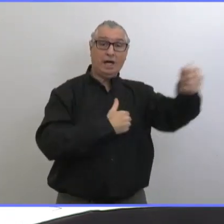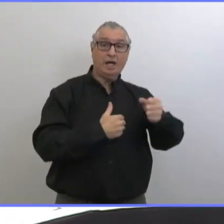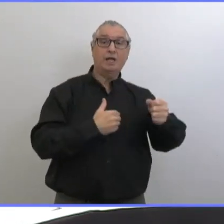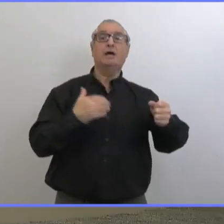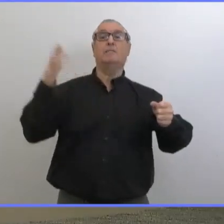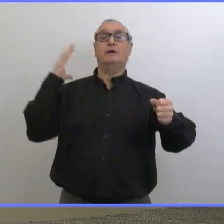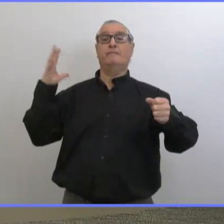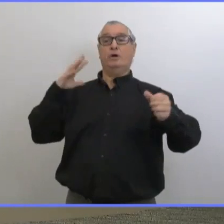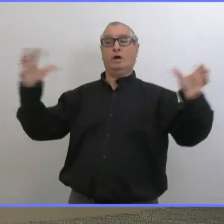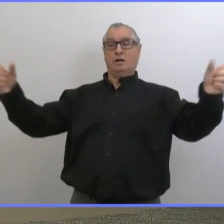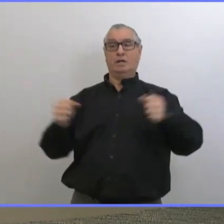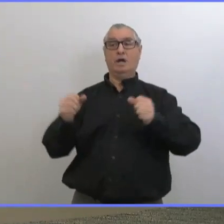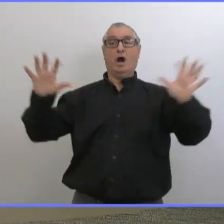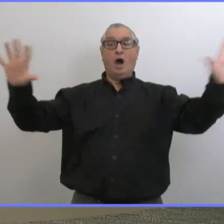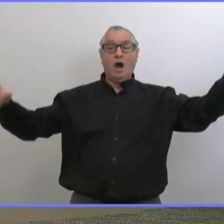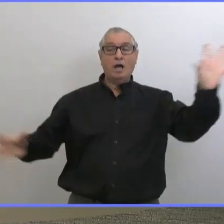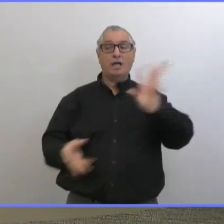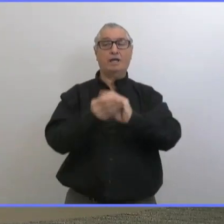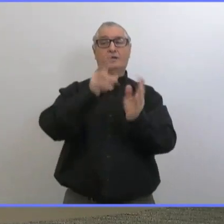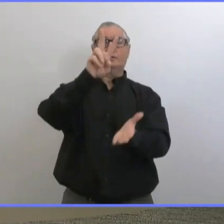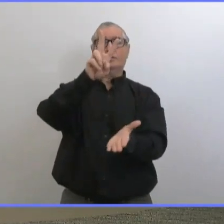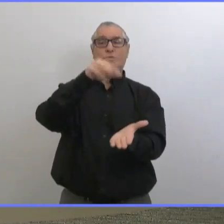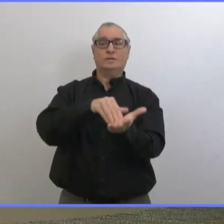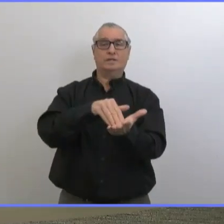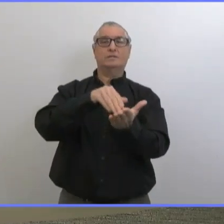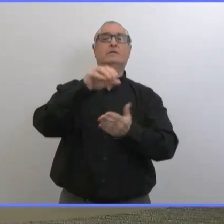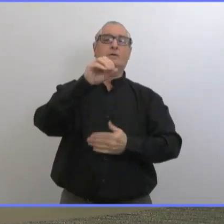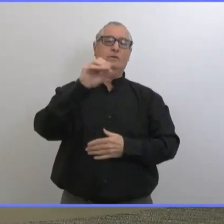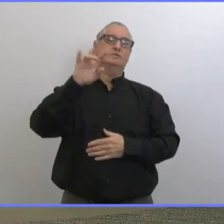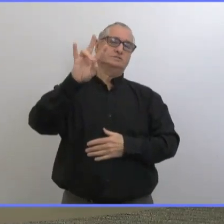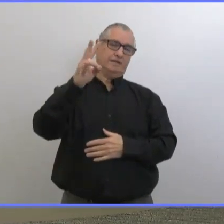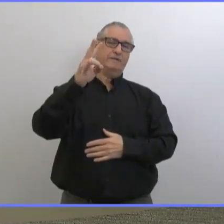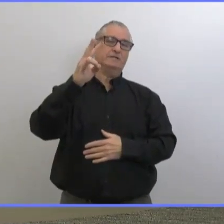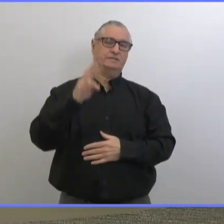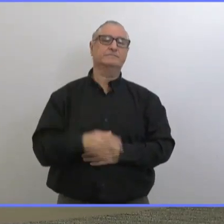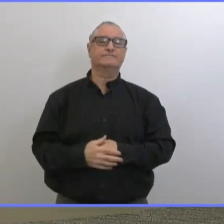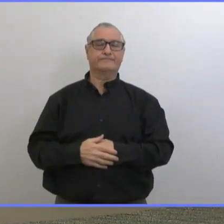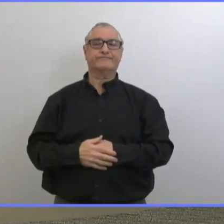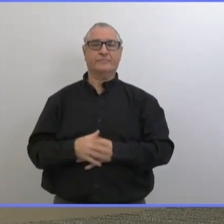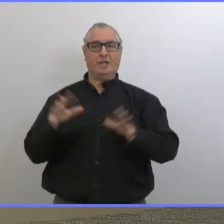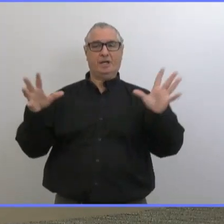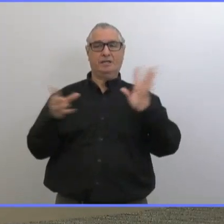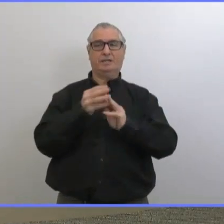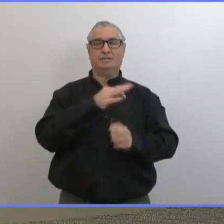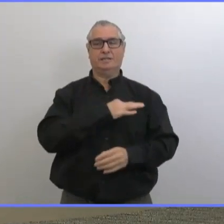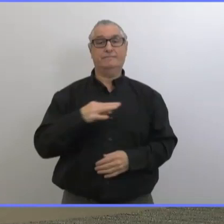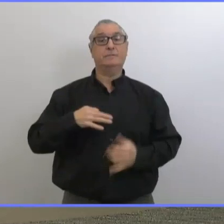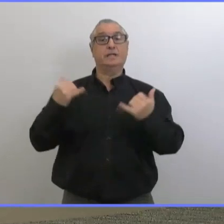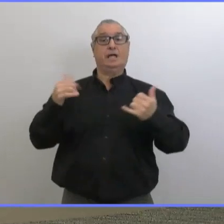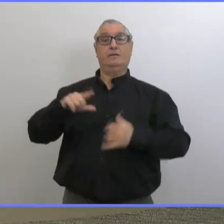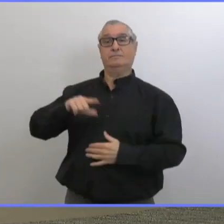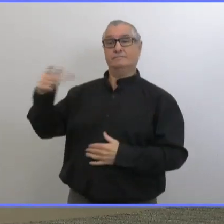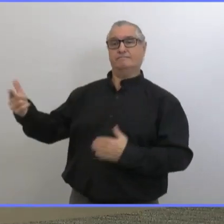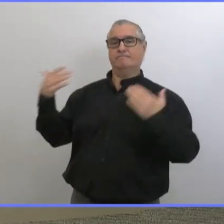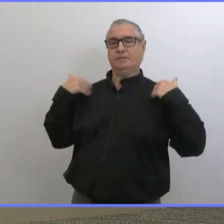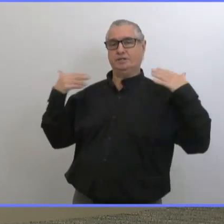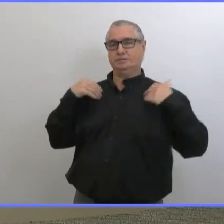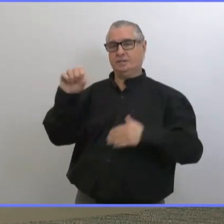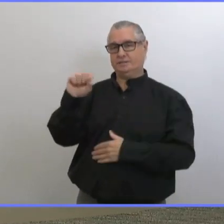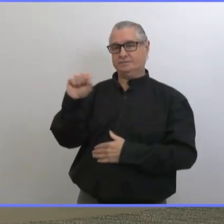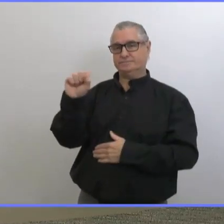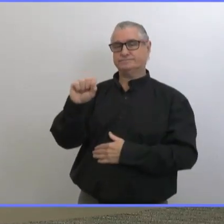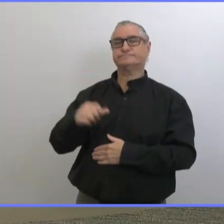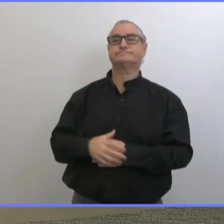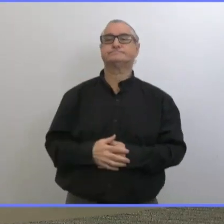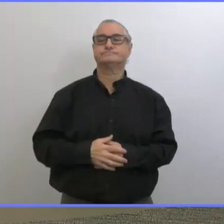je vais rendre la parole à la ministre pour d'autres commentaires. Merci beaucoup, Dr. Reimer. Merci à vous et à votre équipe pour le travail incroyable que vous